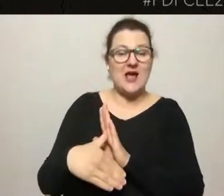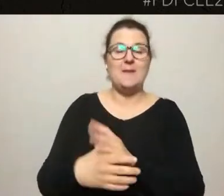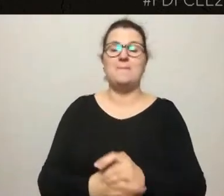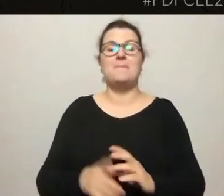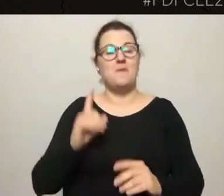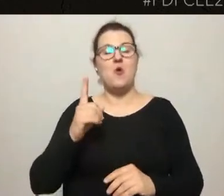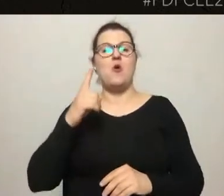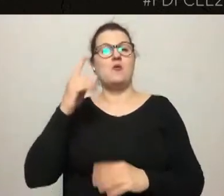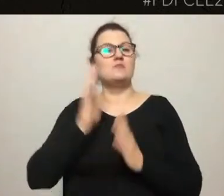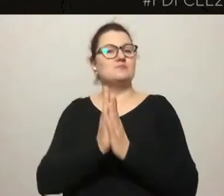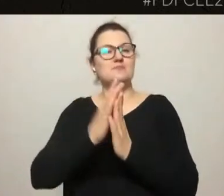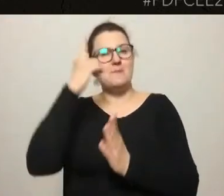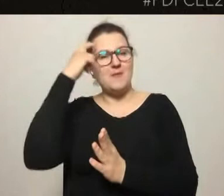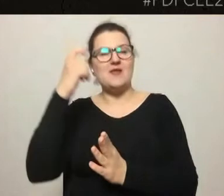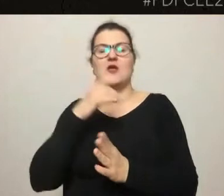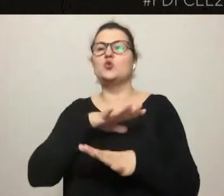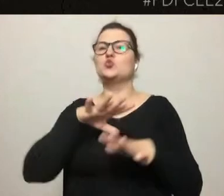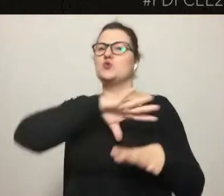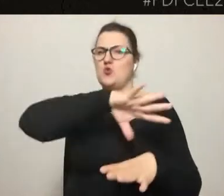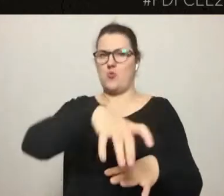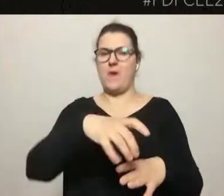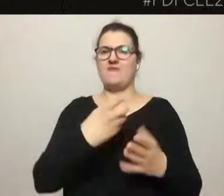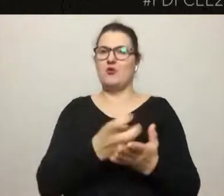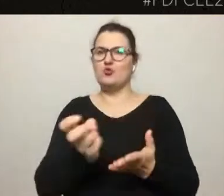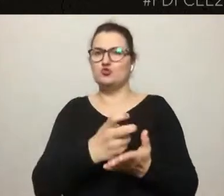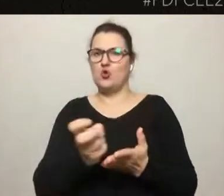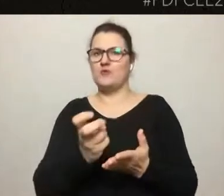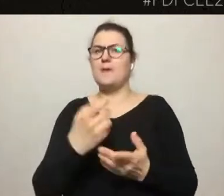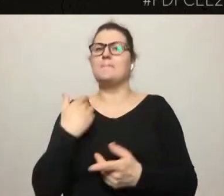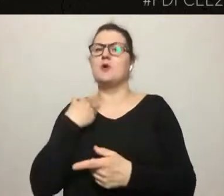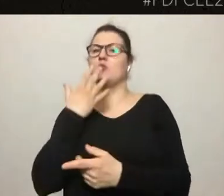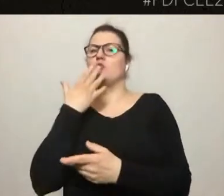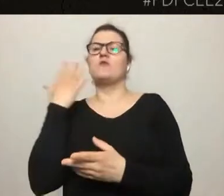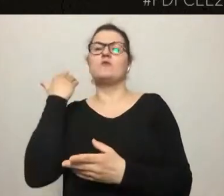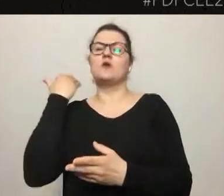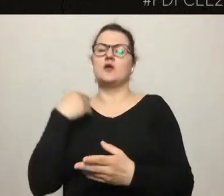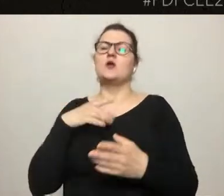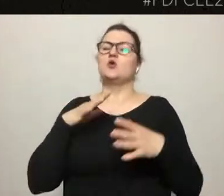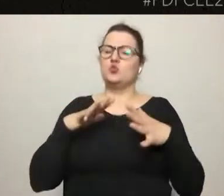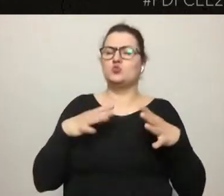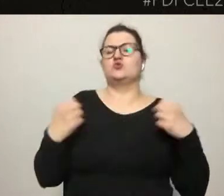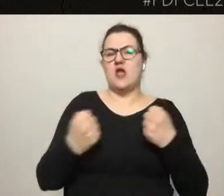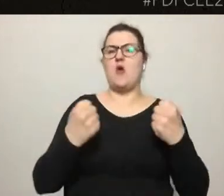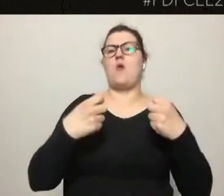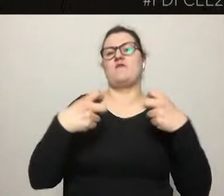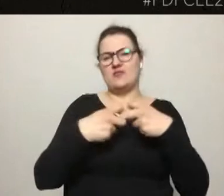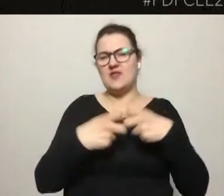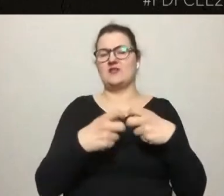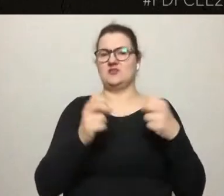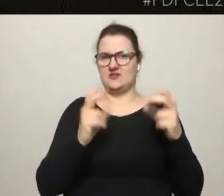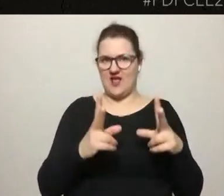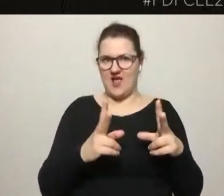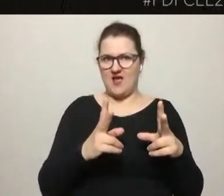Tutaj padały hasła o tym, że faktycznie duża mobilizacja w internecie, ale czy tam mobilizacja widoczna oznacza, że to jest